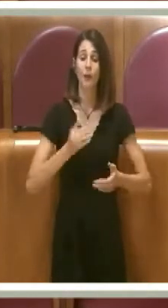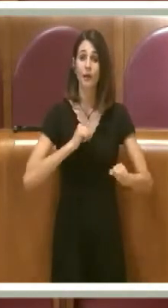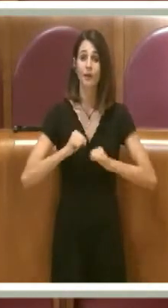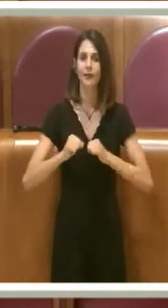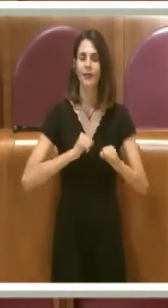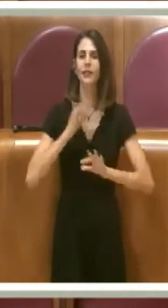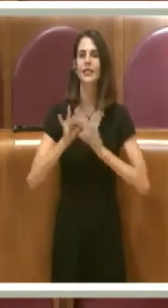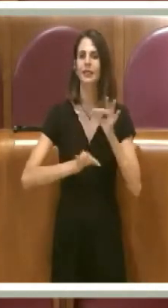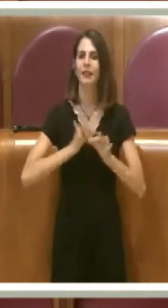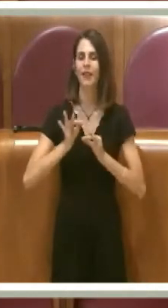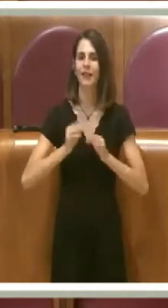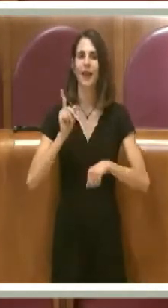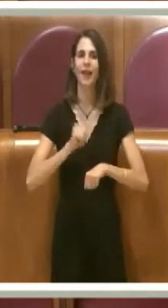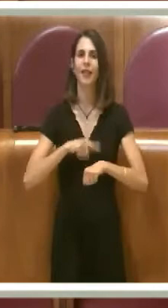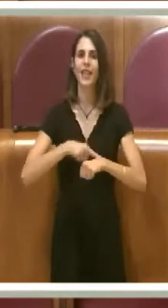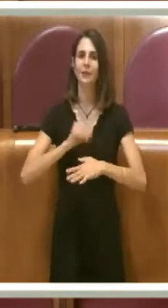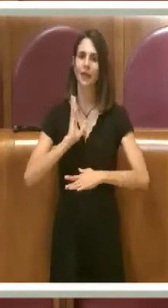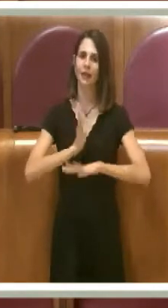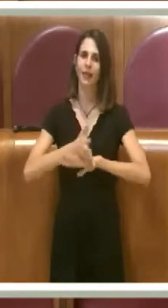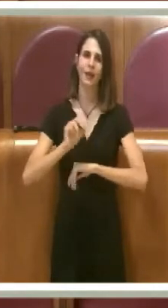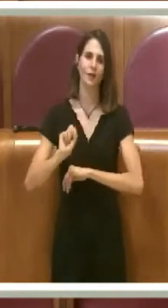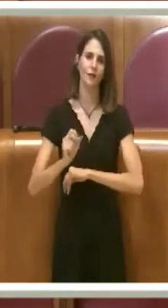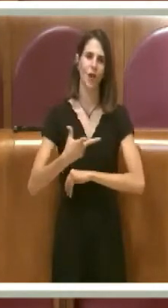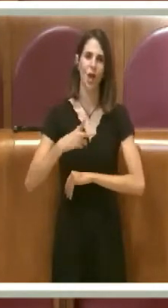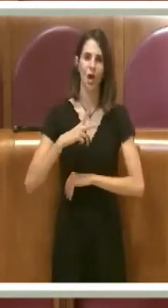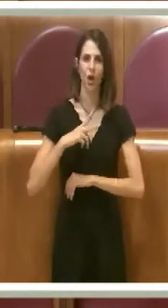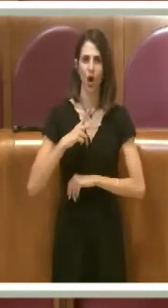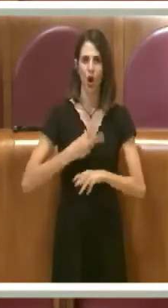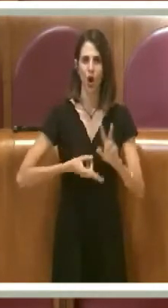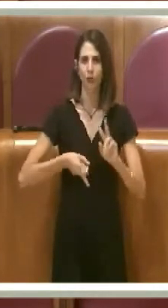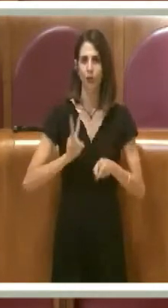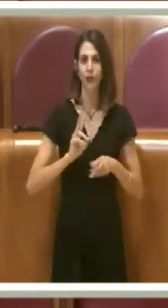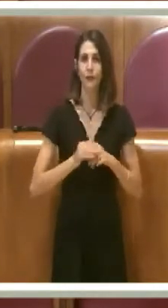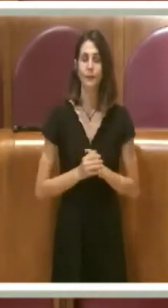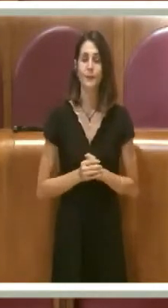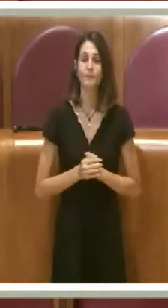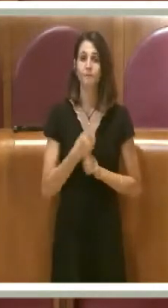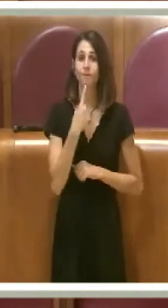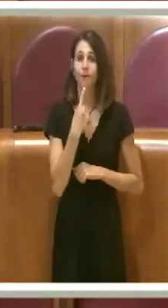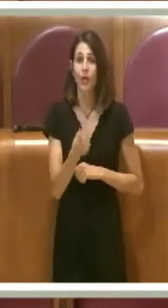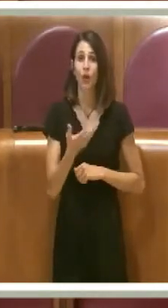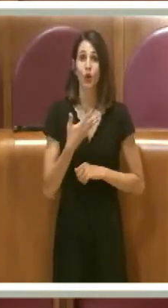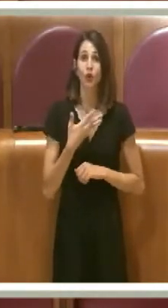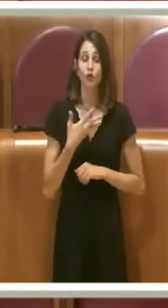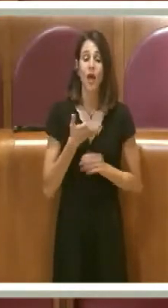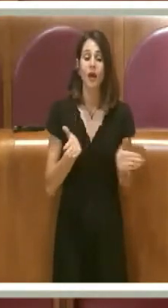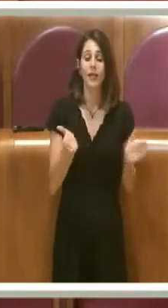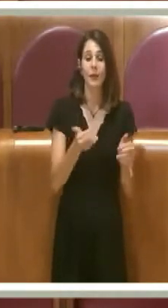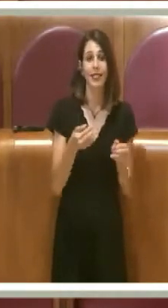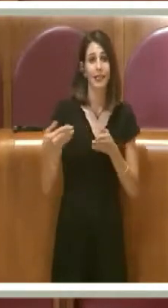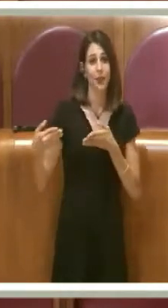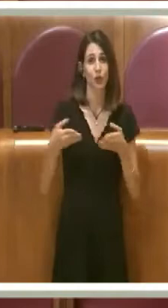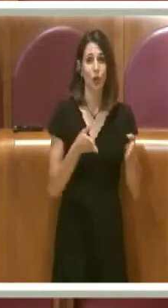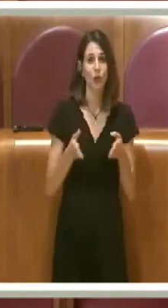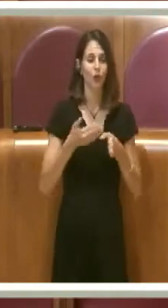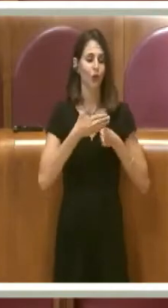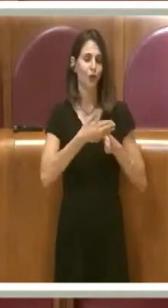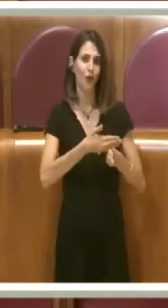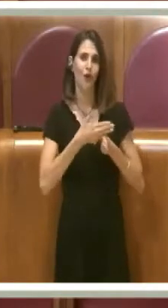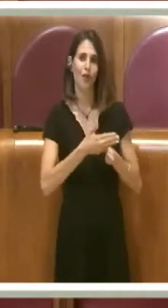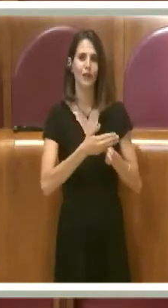tempi di intervento. Dicevo, c'è stato un percorso condiviso con il Dipartimento, che ringrazio,